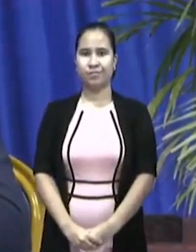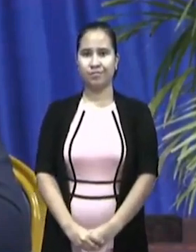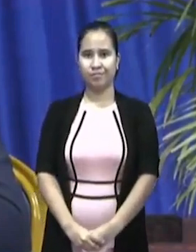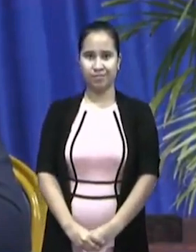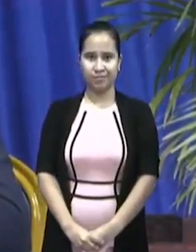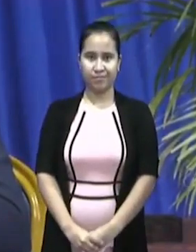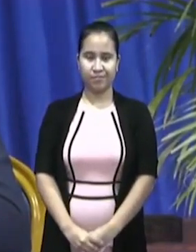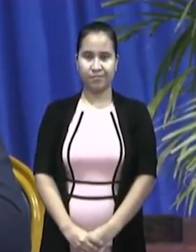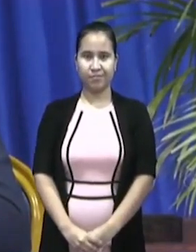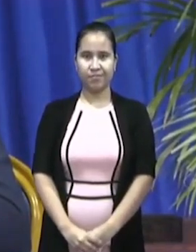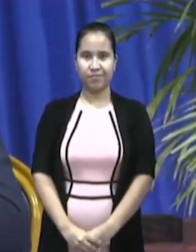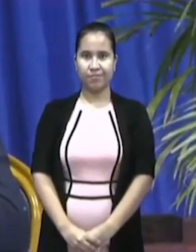door, door, door, door, door. ***